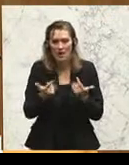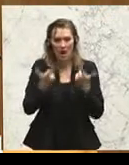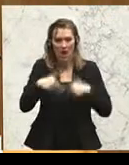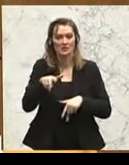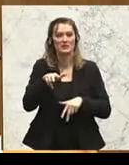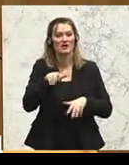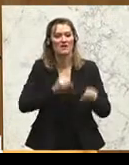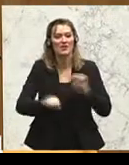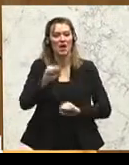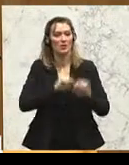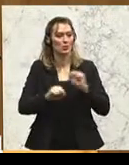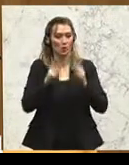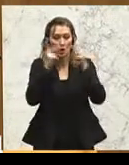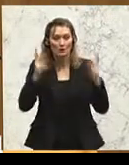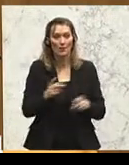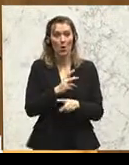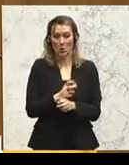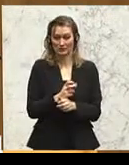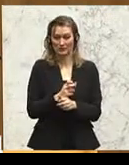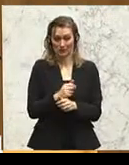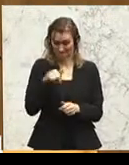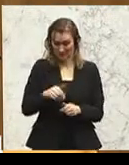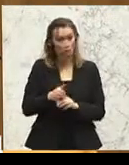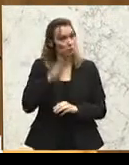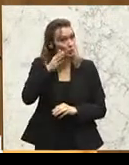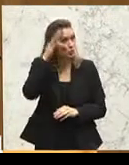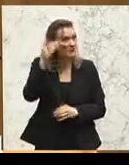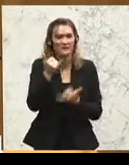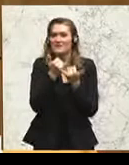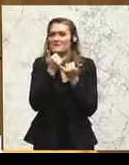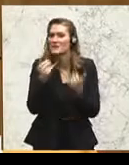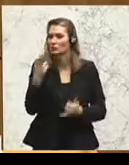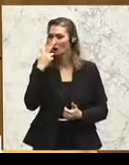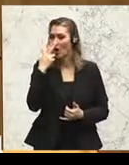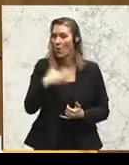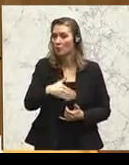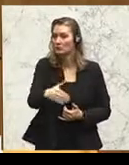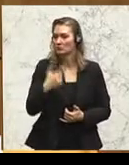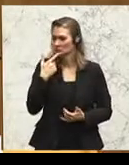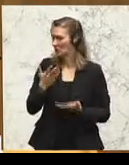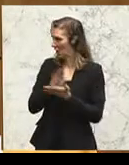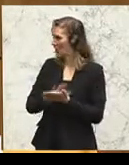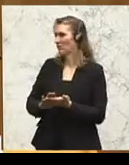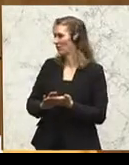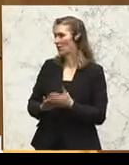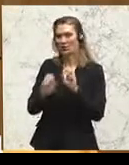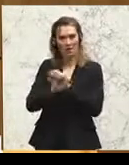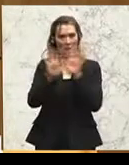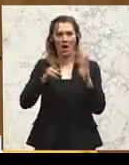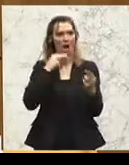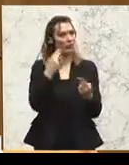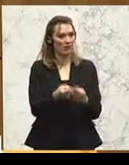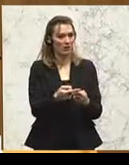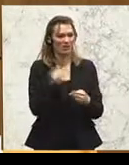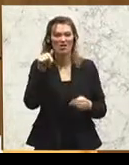Landesverteidigungskonzept Österreich in Zukunft aussehen soll. Ja, da kann man ja nur zu der Erkenntnis kommen, dass das ein